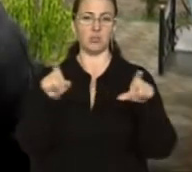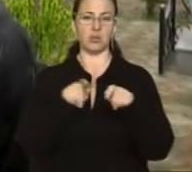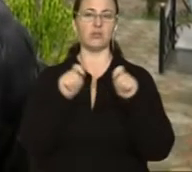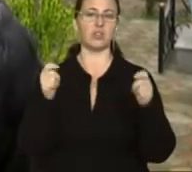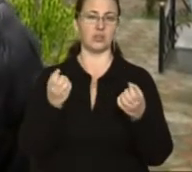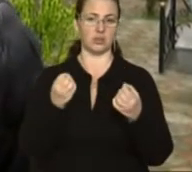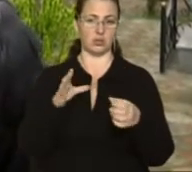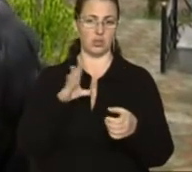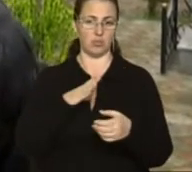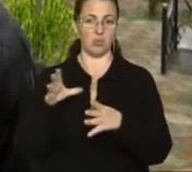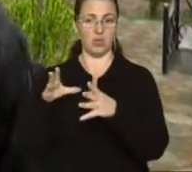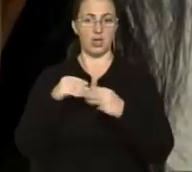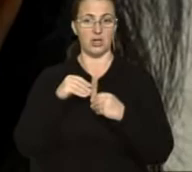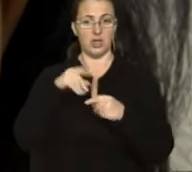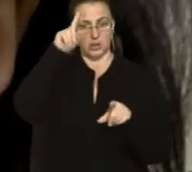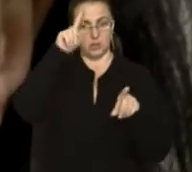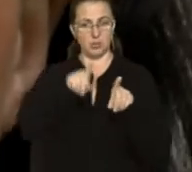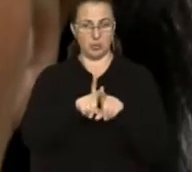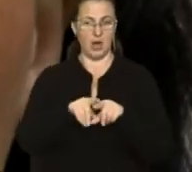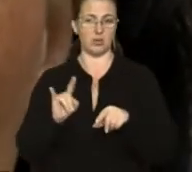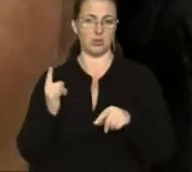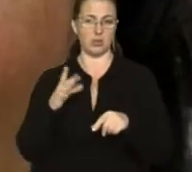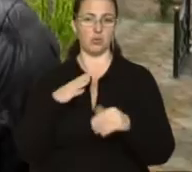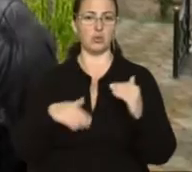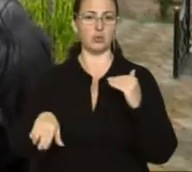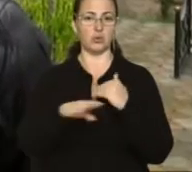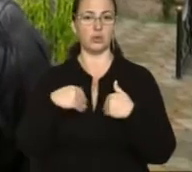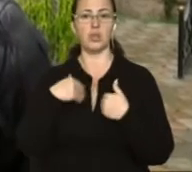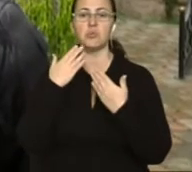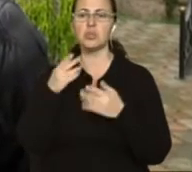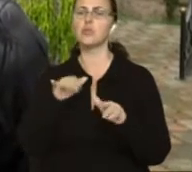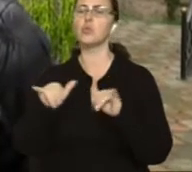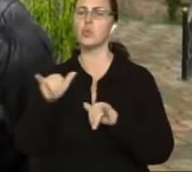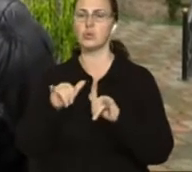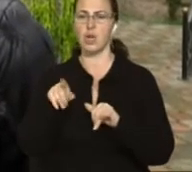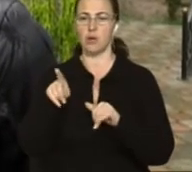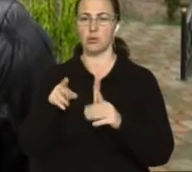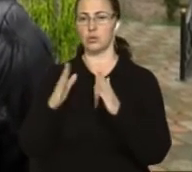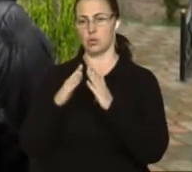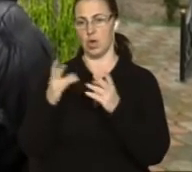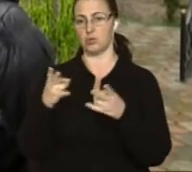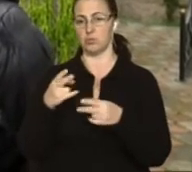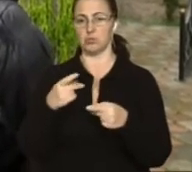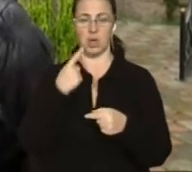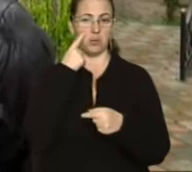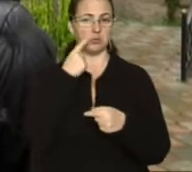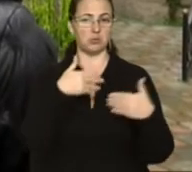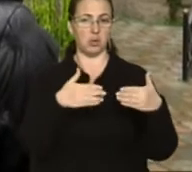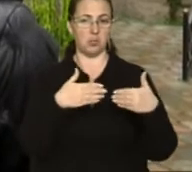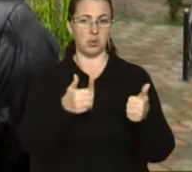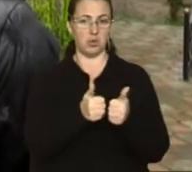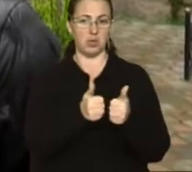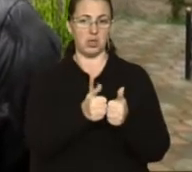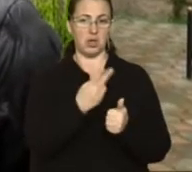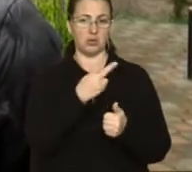а ми з братом і з малою були на подвірку. Кажу, Палі, ти куди? Я до хати. Дивіться, коли браю два пацани. Я одразу